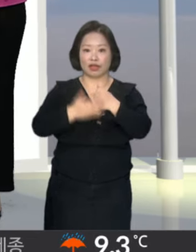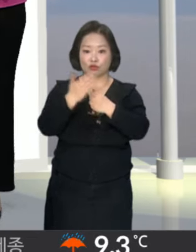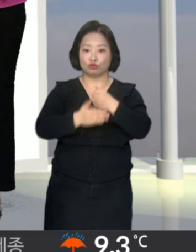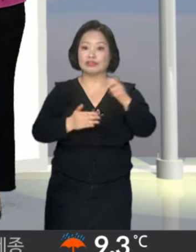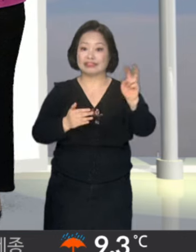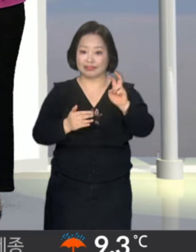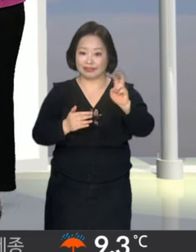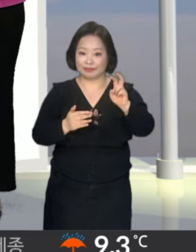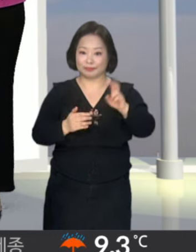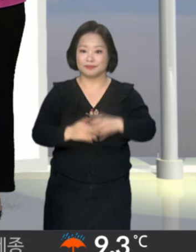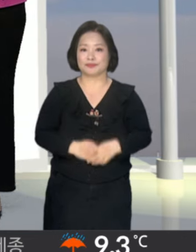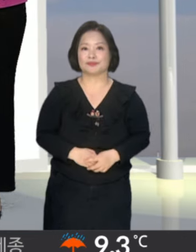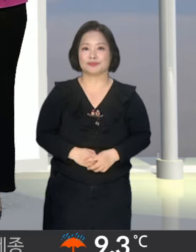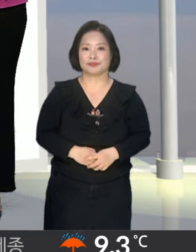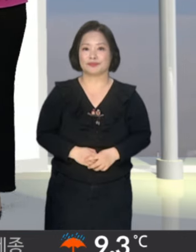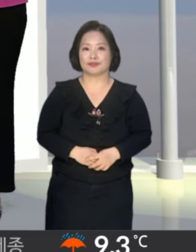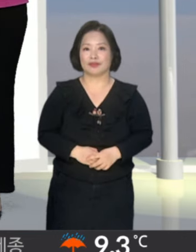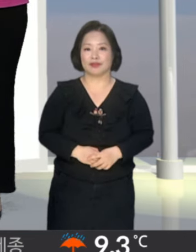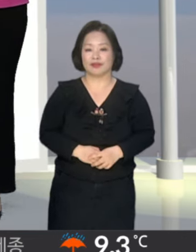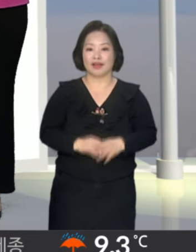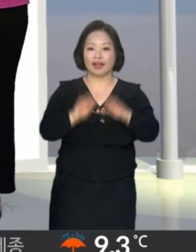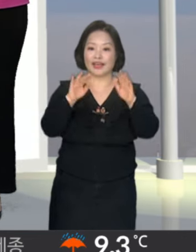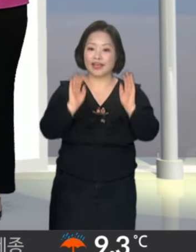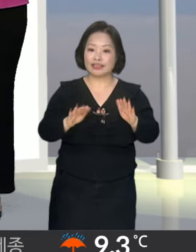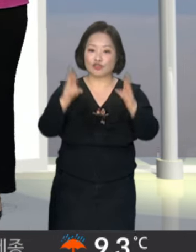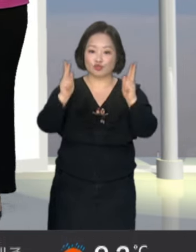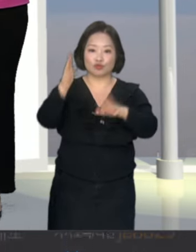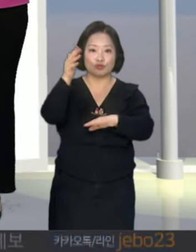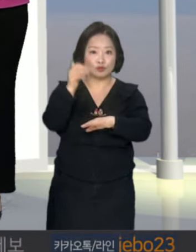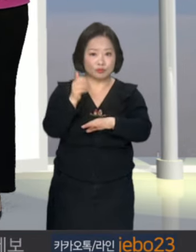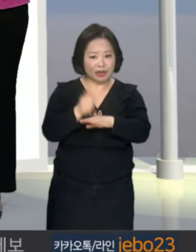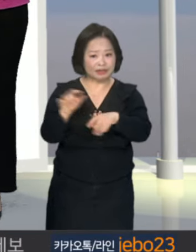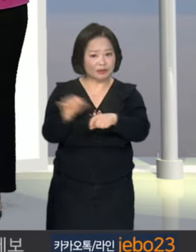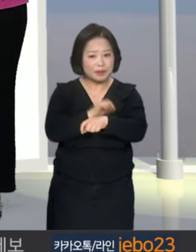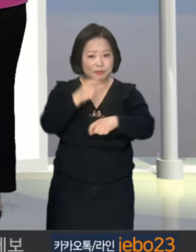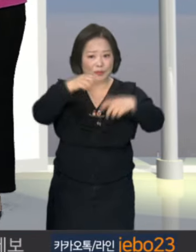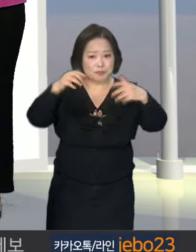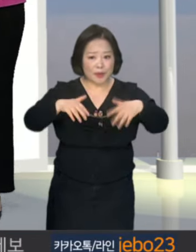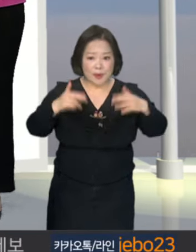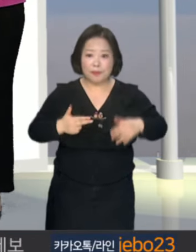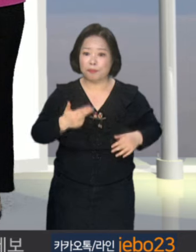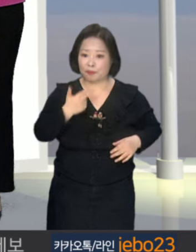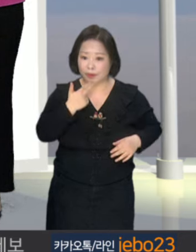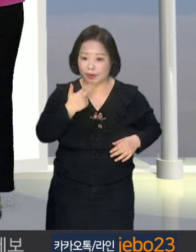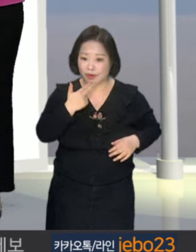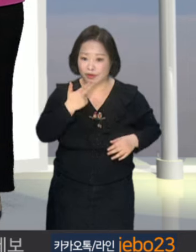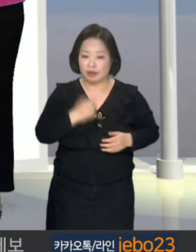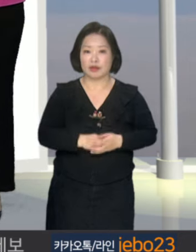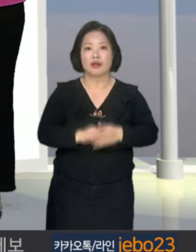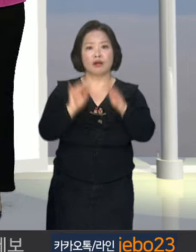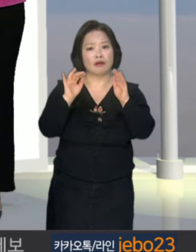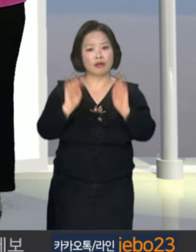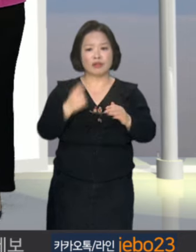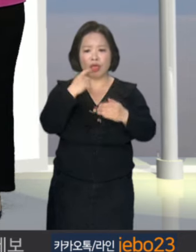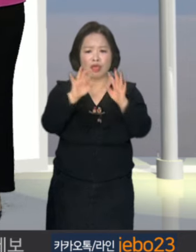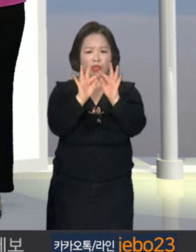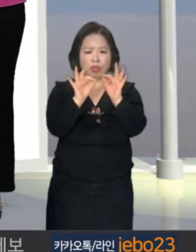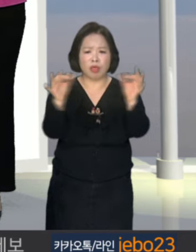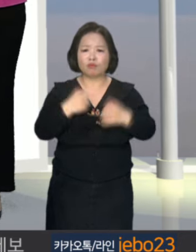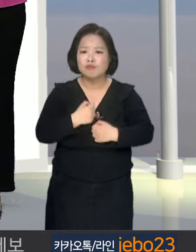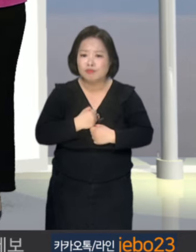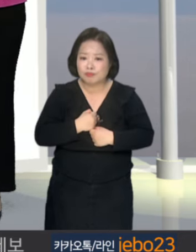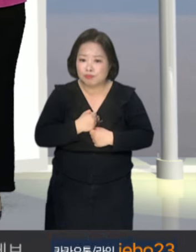20도까지 오르겠습니다. 다가오는 주말에는 별다른 비 소식은 없을 텐데요. 계속해서 황사를